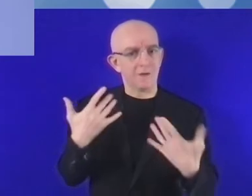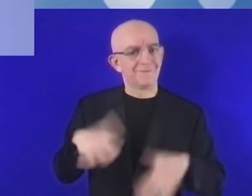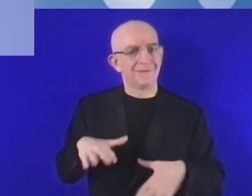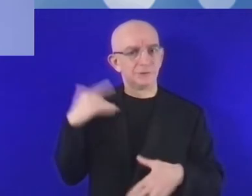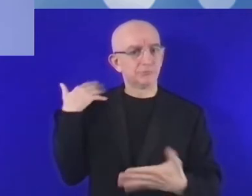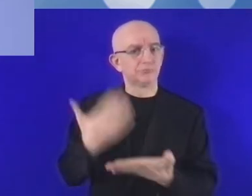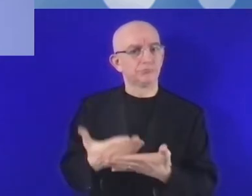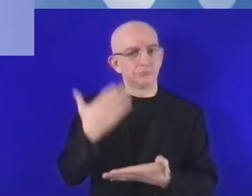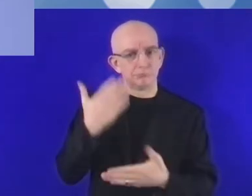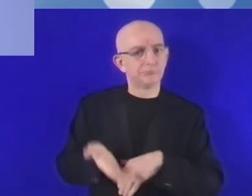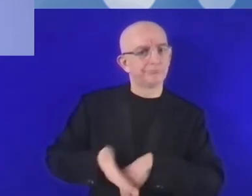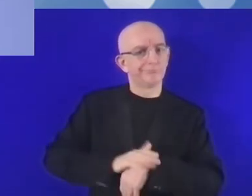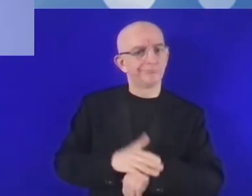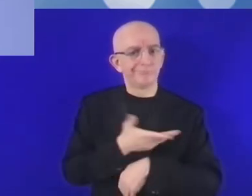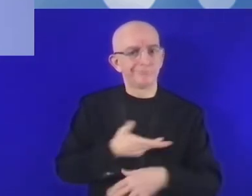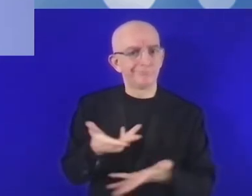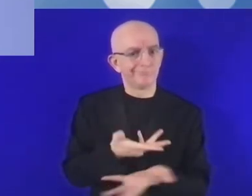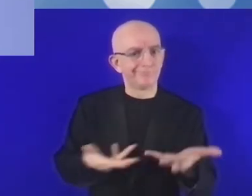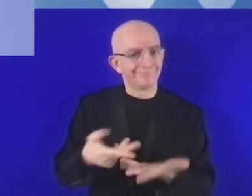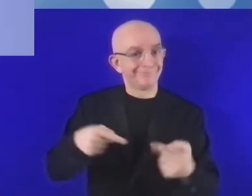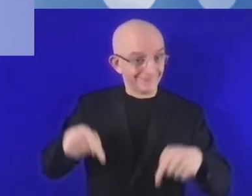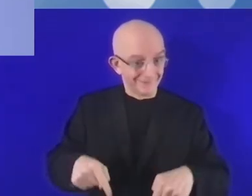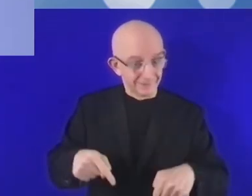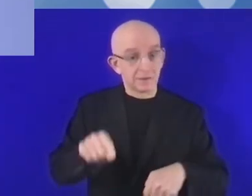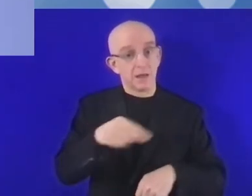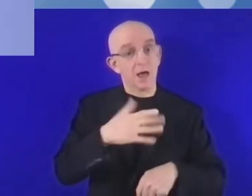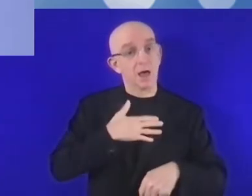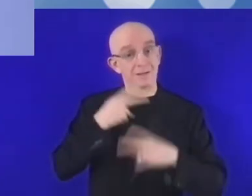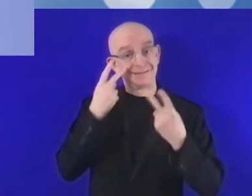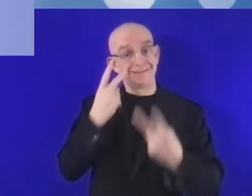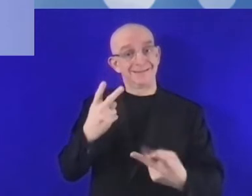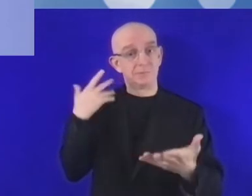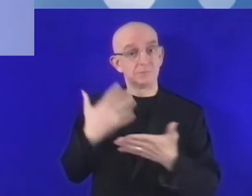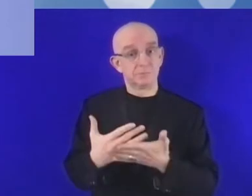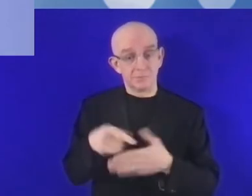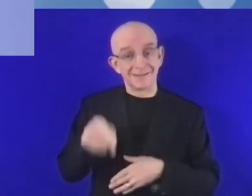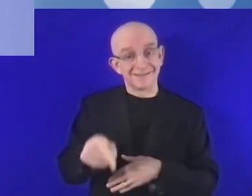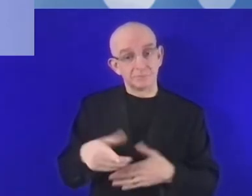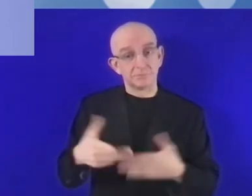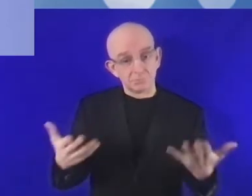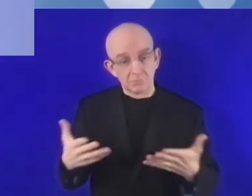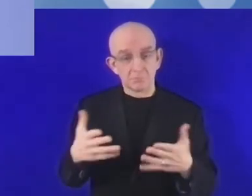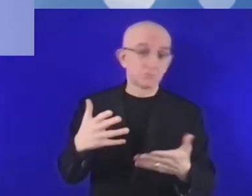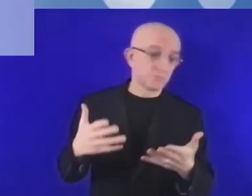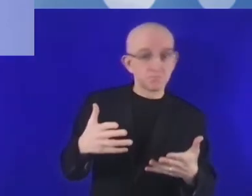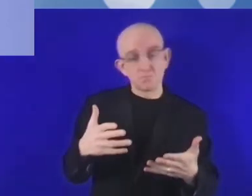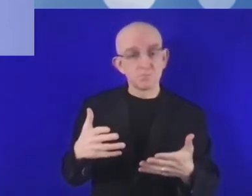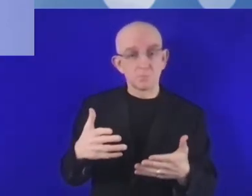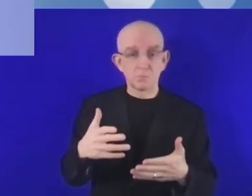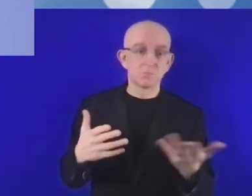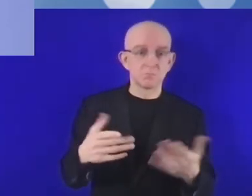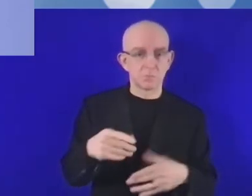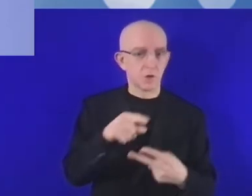naszą grupę. Naszym zdaniem istnieją bardzo